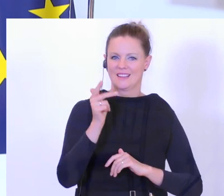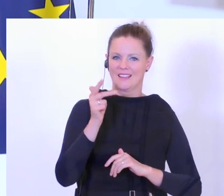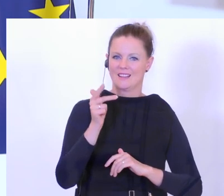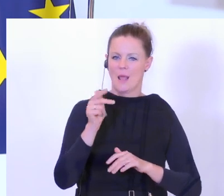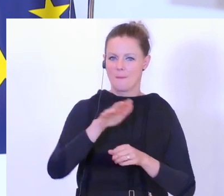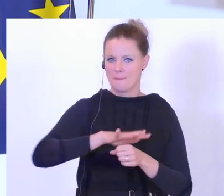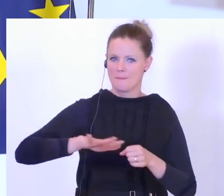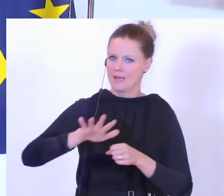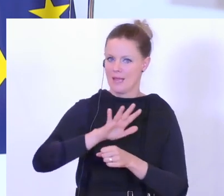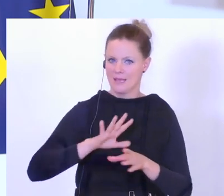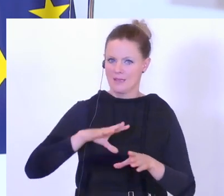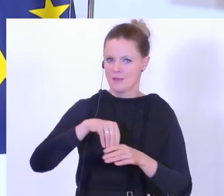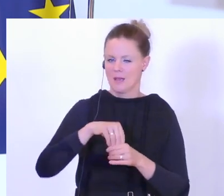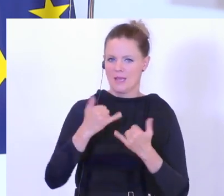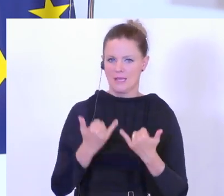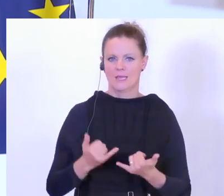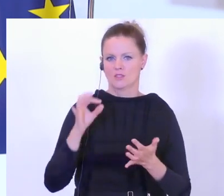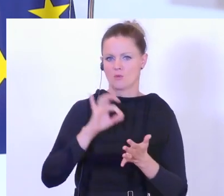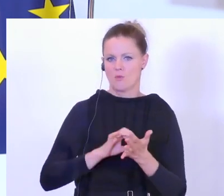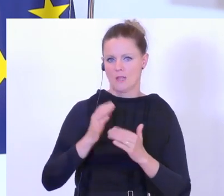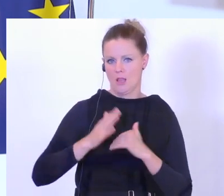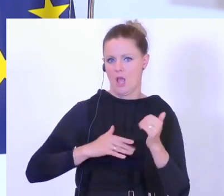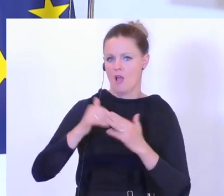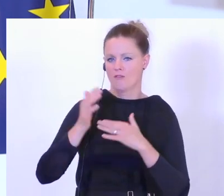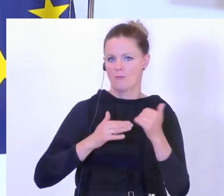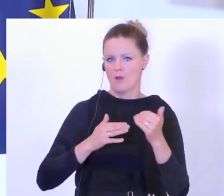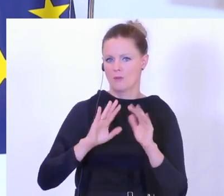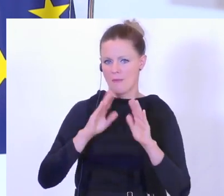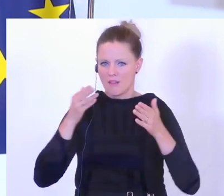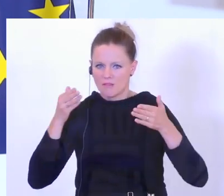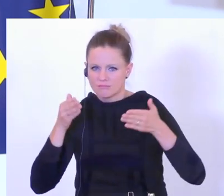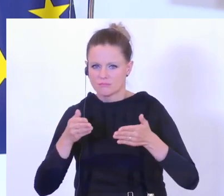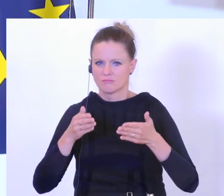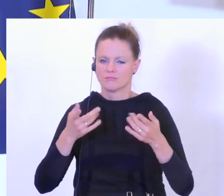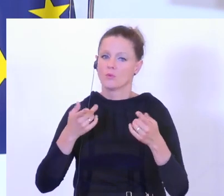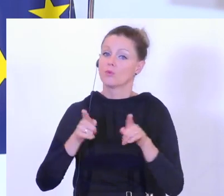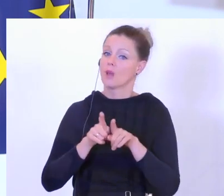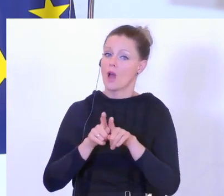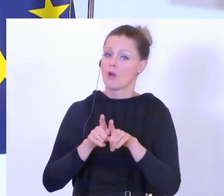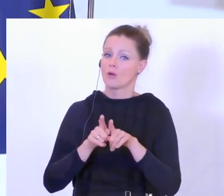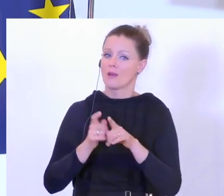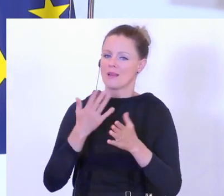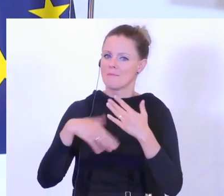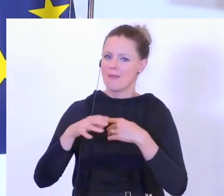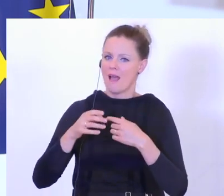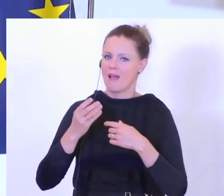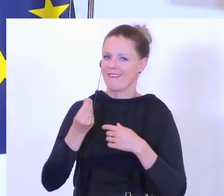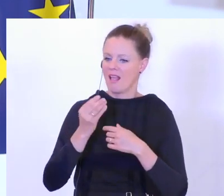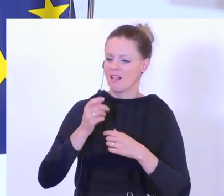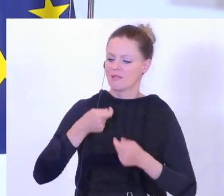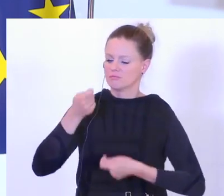und die wird gerade aufgebaut und zentriert und da wird auch sehr viel an Subvention